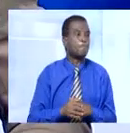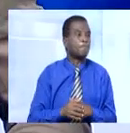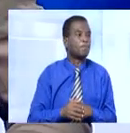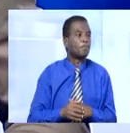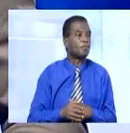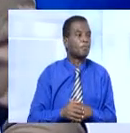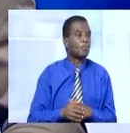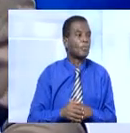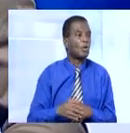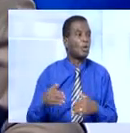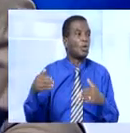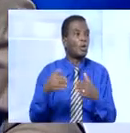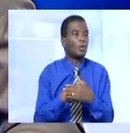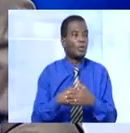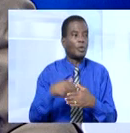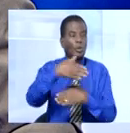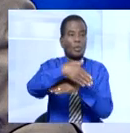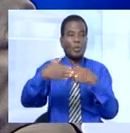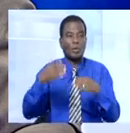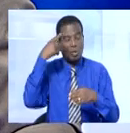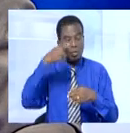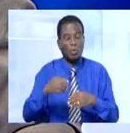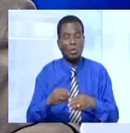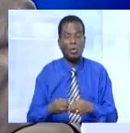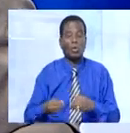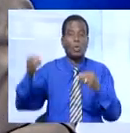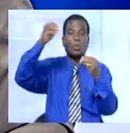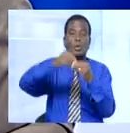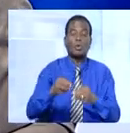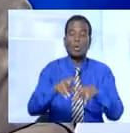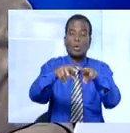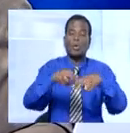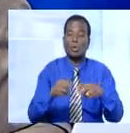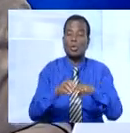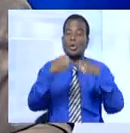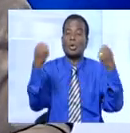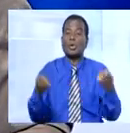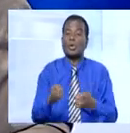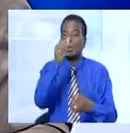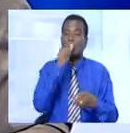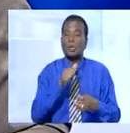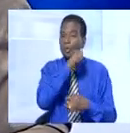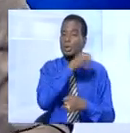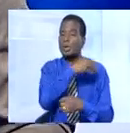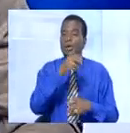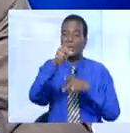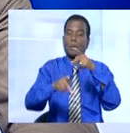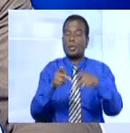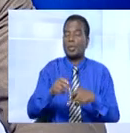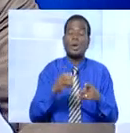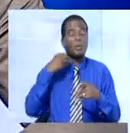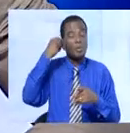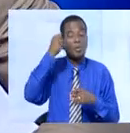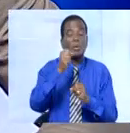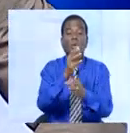Un nouvel observatoire pour augmenter la productivité des entreprises publiques et privées de Côte d'Ivoire, bientôt disponible au